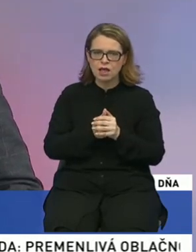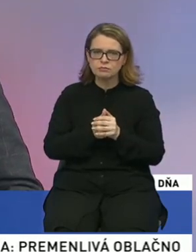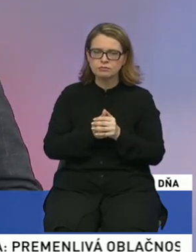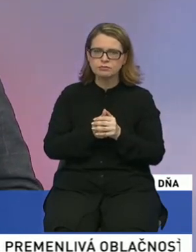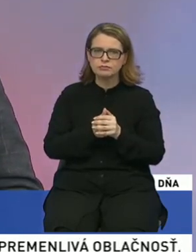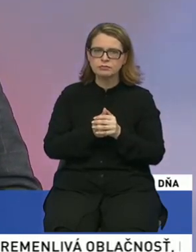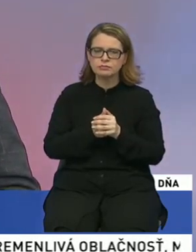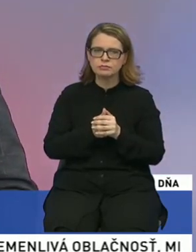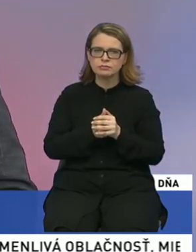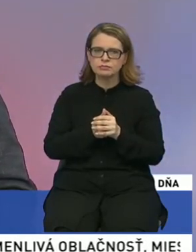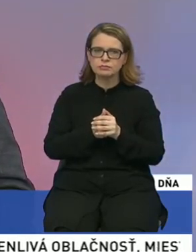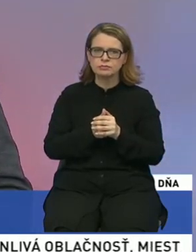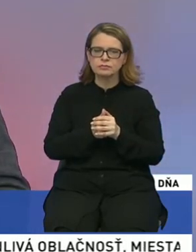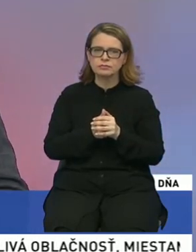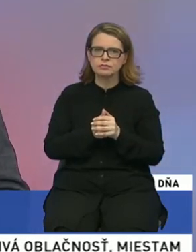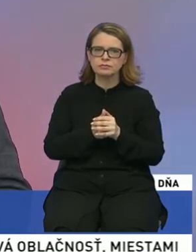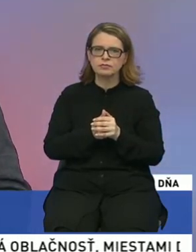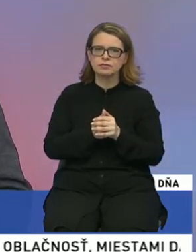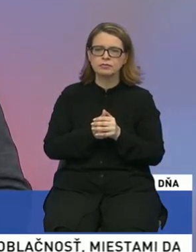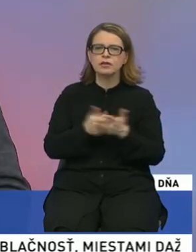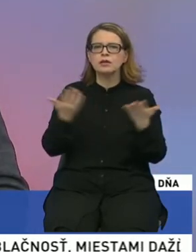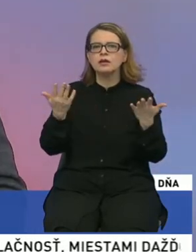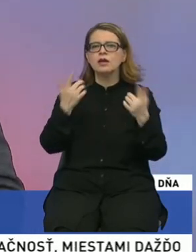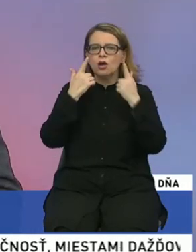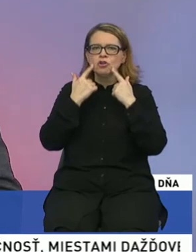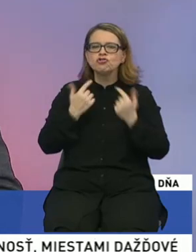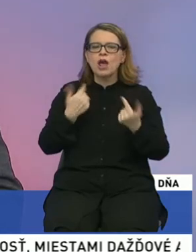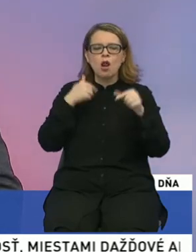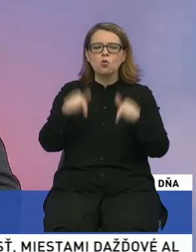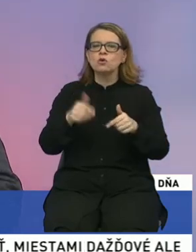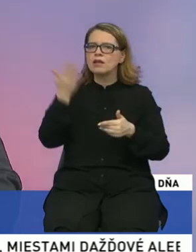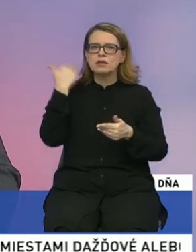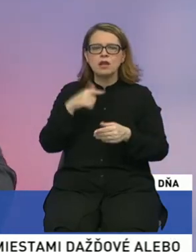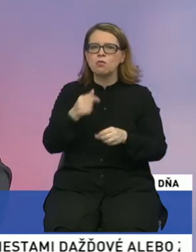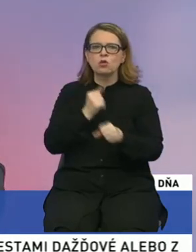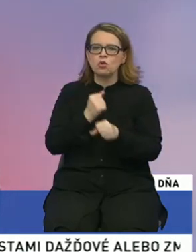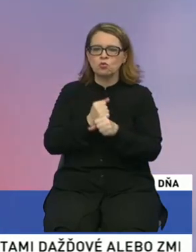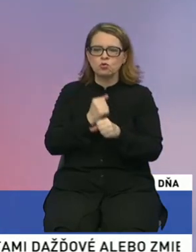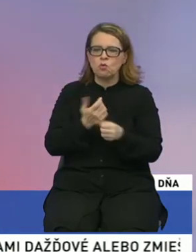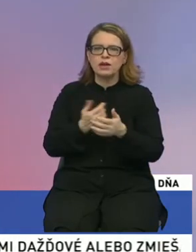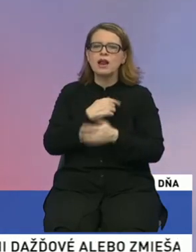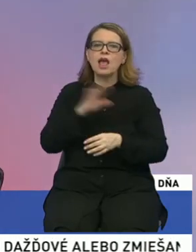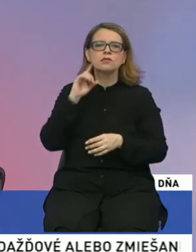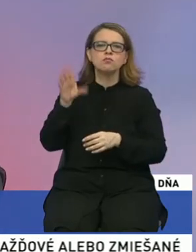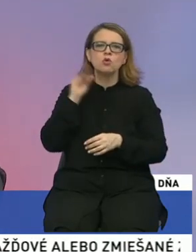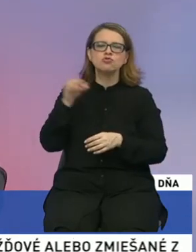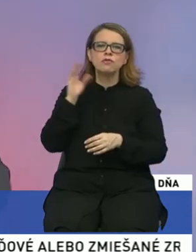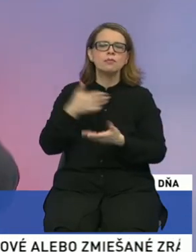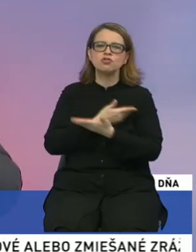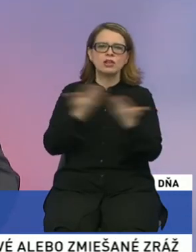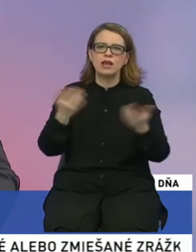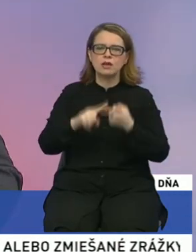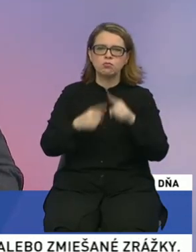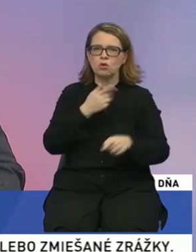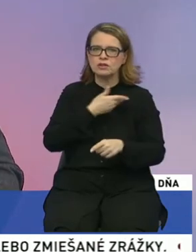bohužiaľ mnoho to práve u nás nebolo presadené, respektíve nebolo to dané na stol. Stále počúvame to, že politická vola nie je. Tam sú